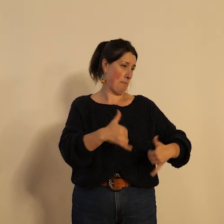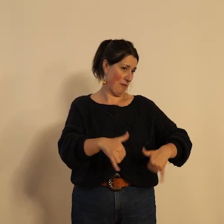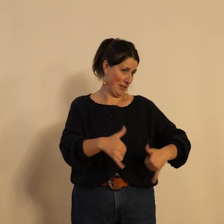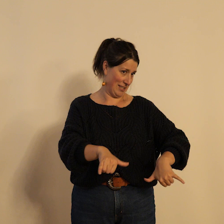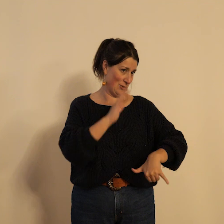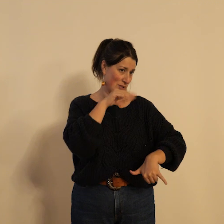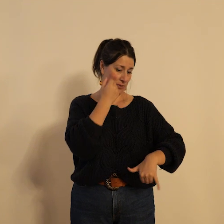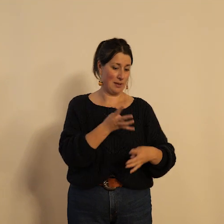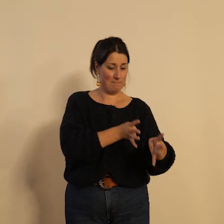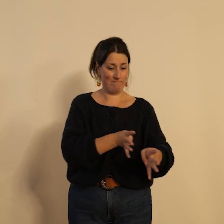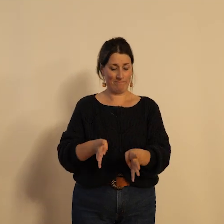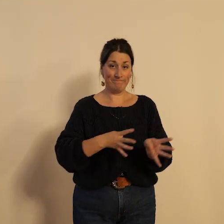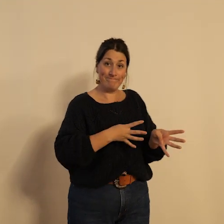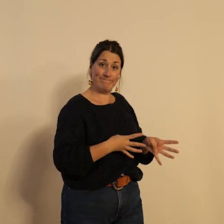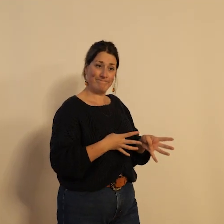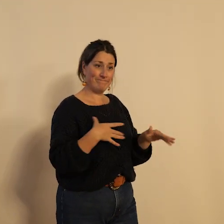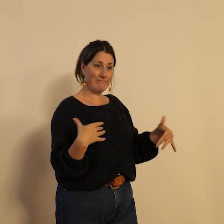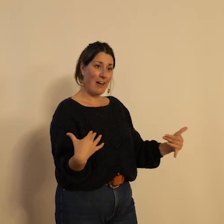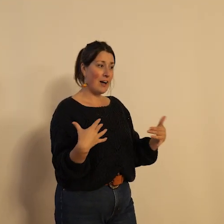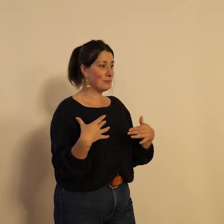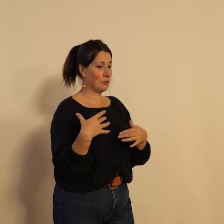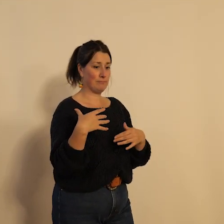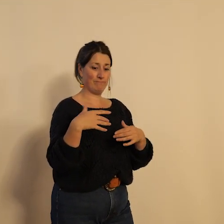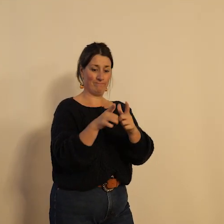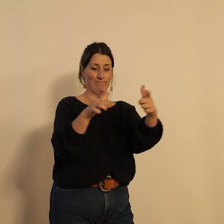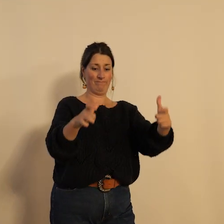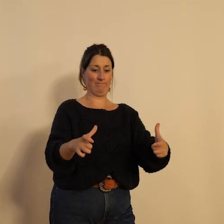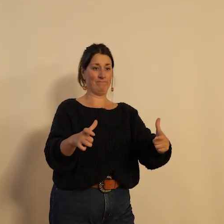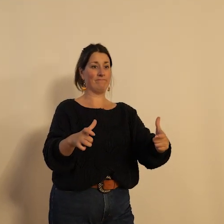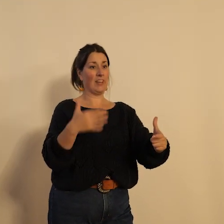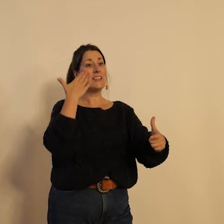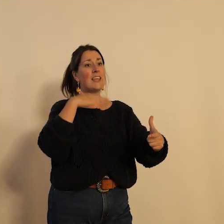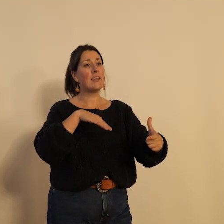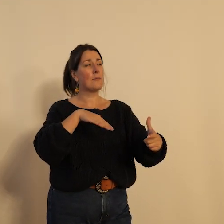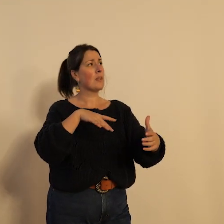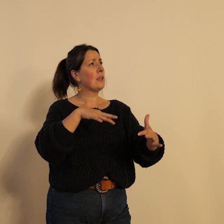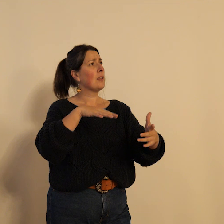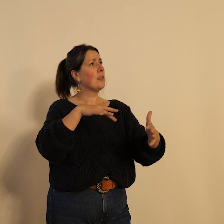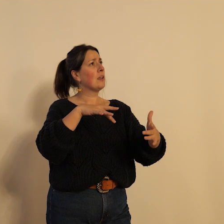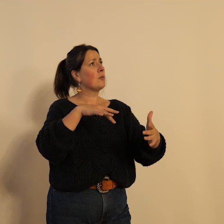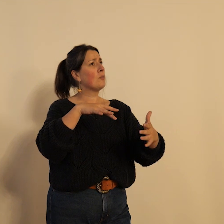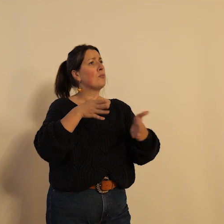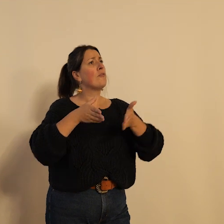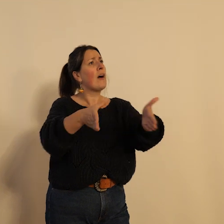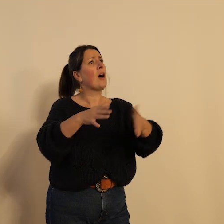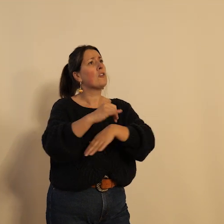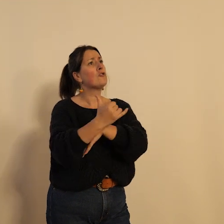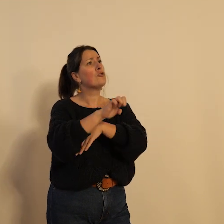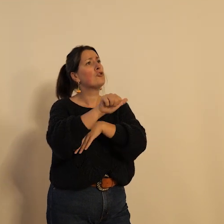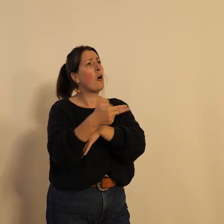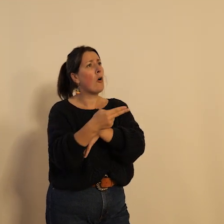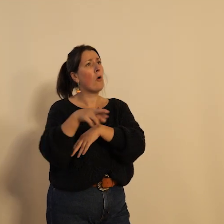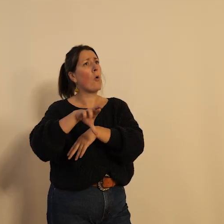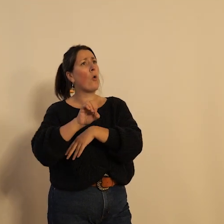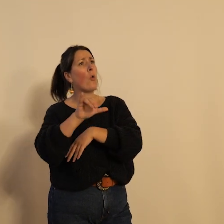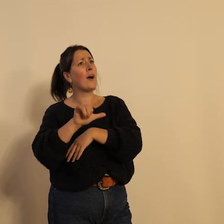bicyclette et ils posent devant le casernement du quartier Thiers c'est-à-dire boulevard Jean Royer Thiers aujourd'hui